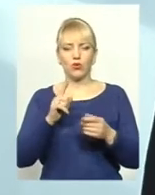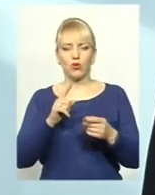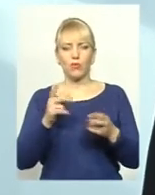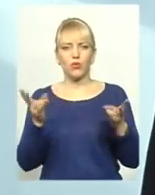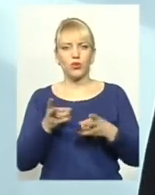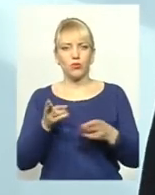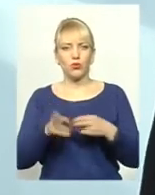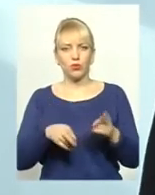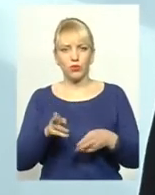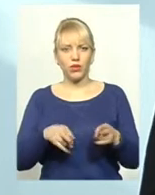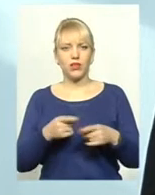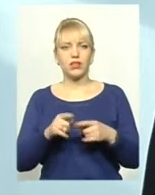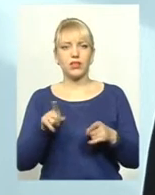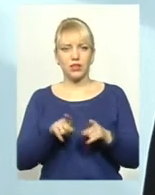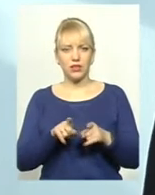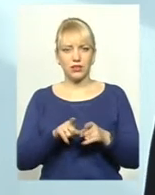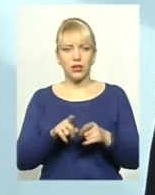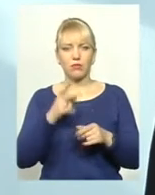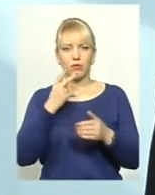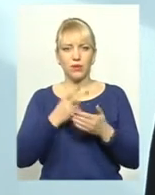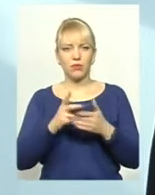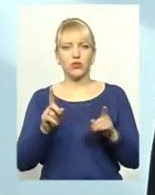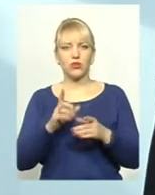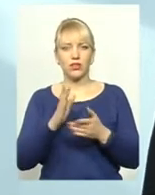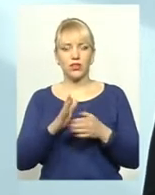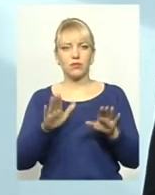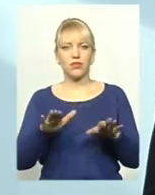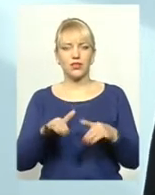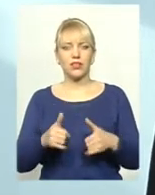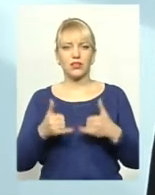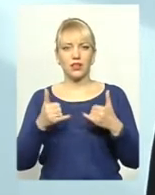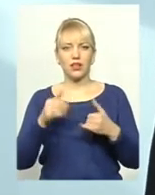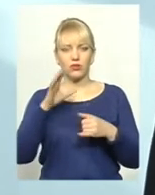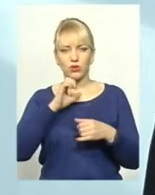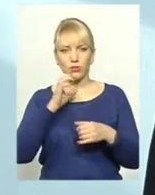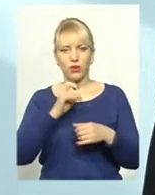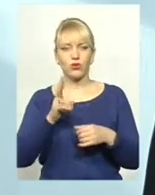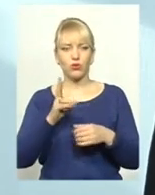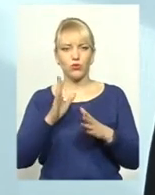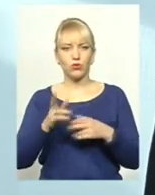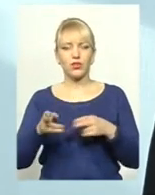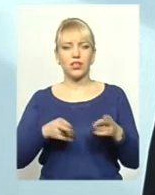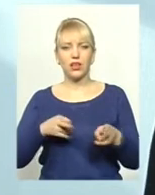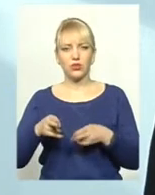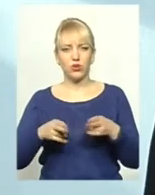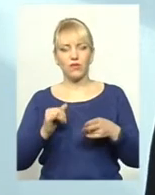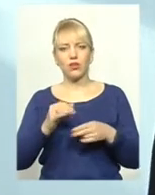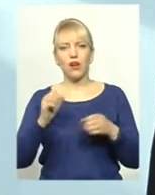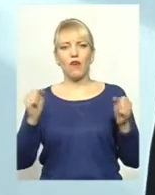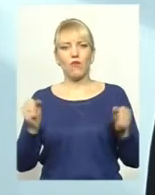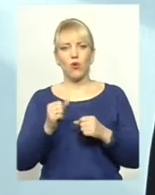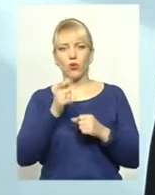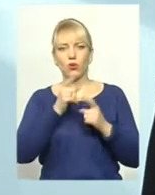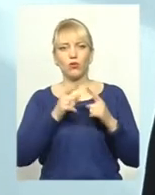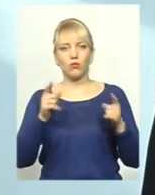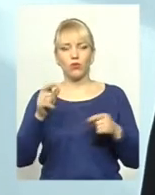І так само ми там передбачили, що будуть певні місця для собак, які будуть стерилізовані в холодну пору року.